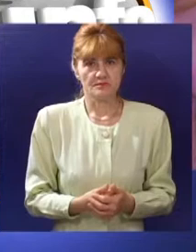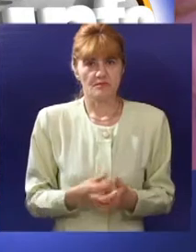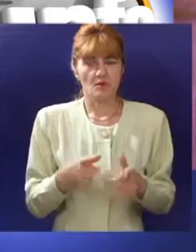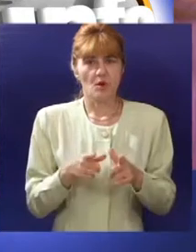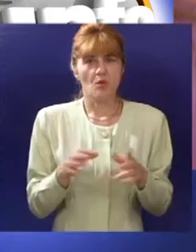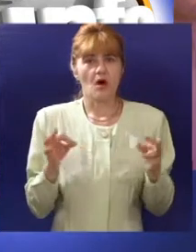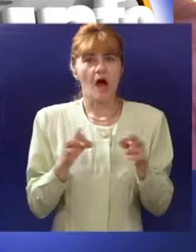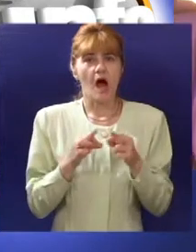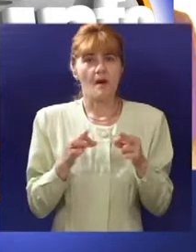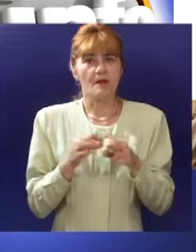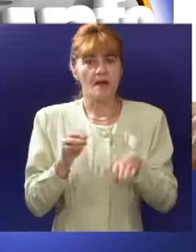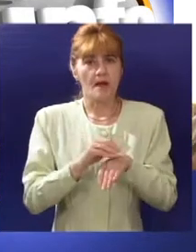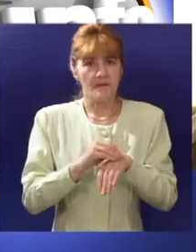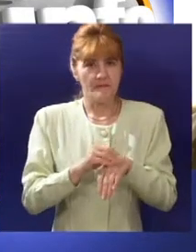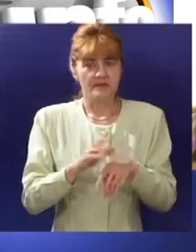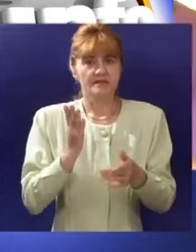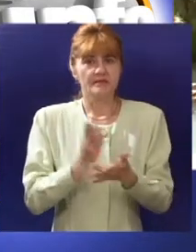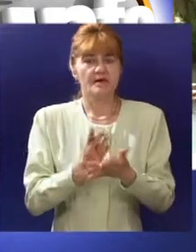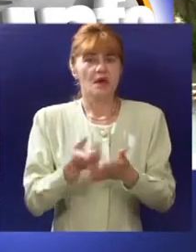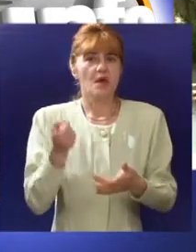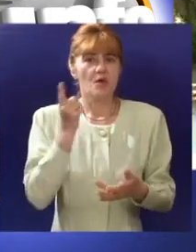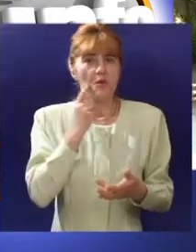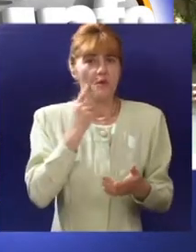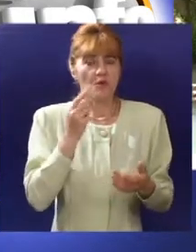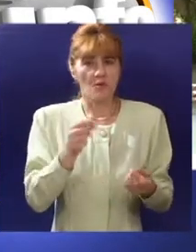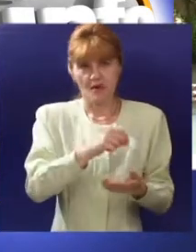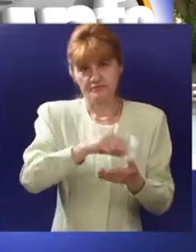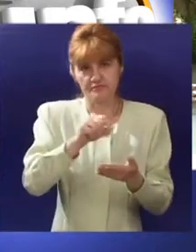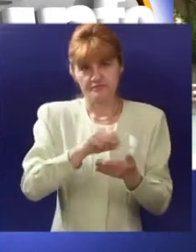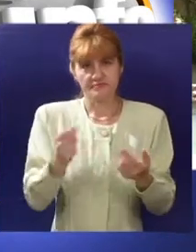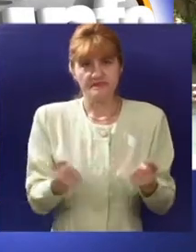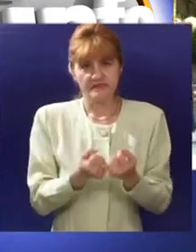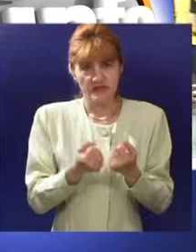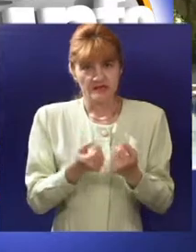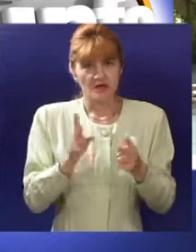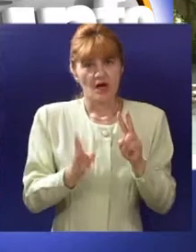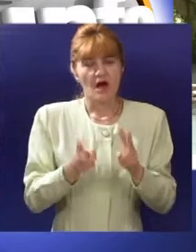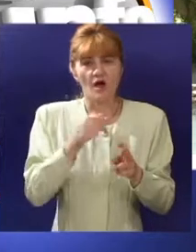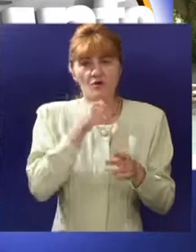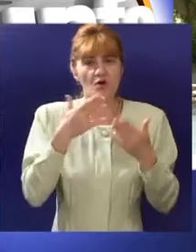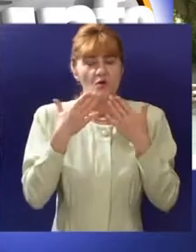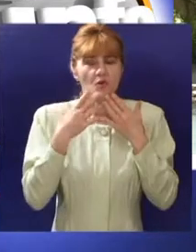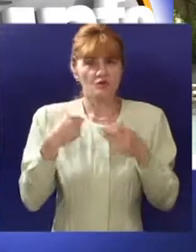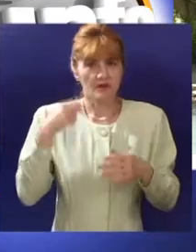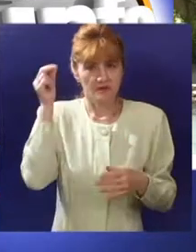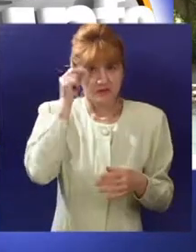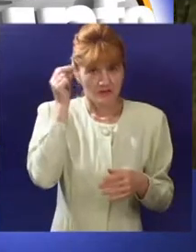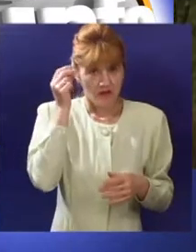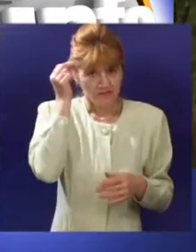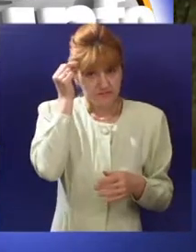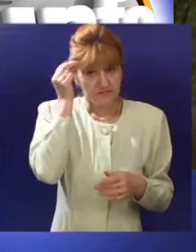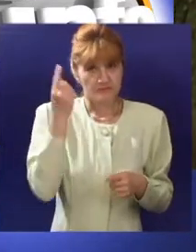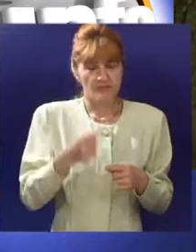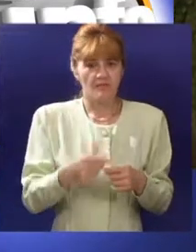U april su u Osmaci radili probni test, čiji su rezultate imali za cilj da pokažu koliko su učenici savladali gradivo